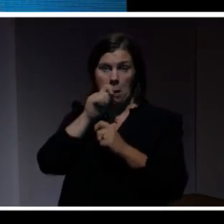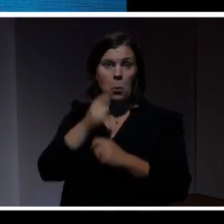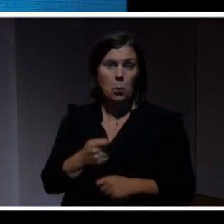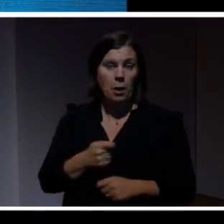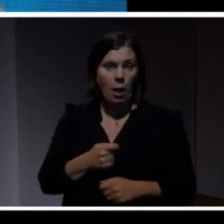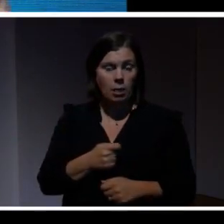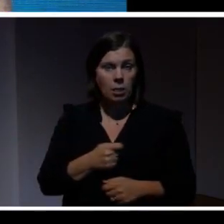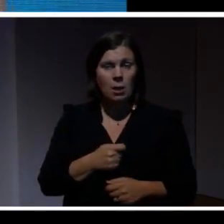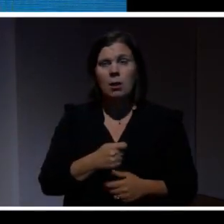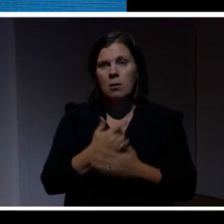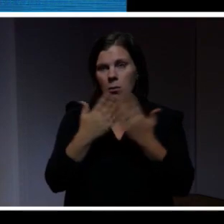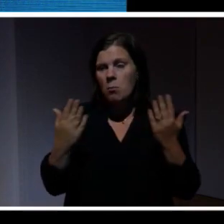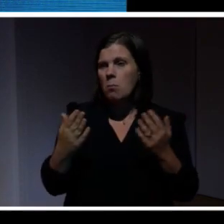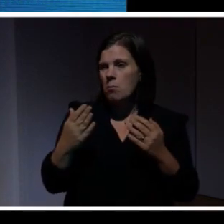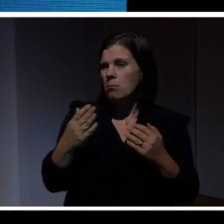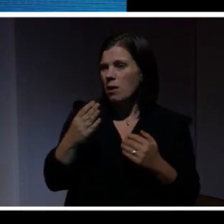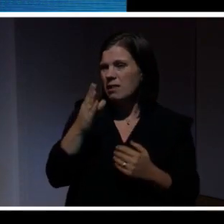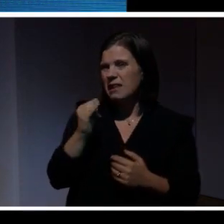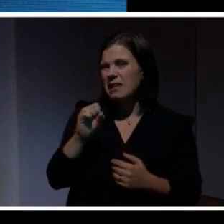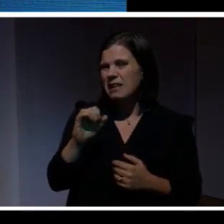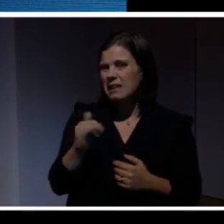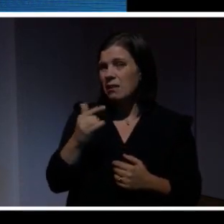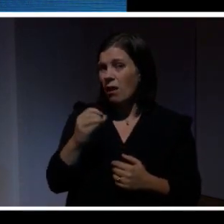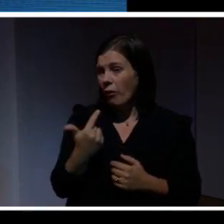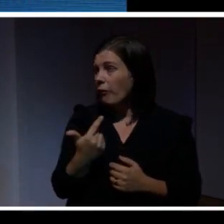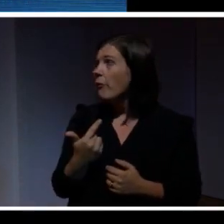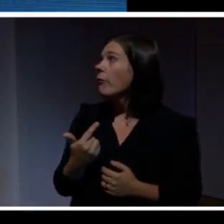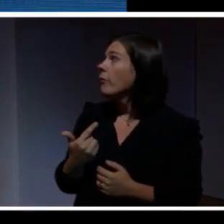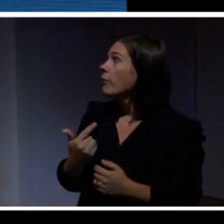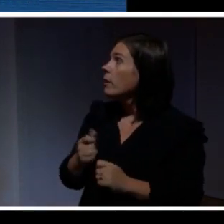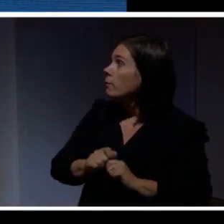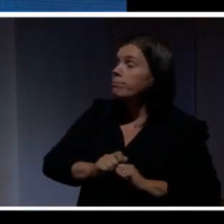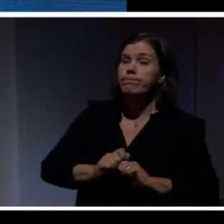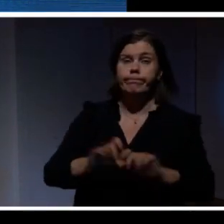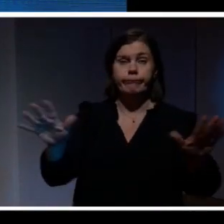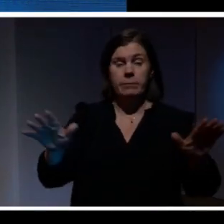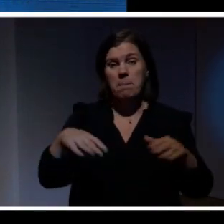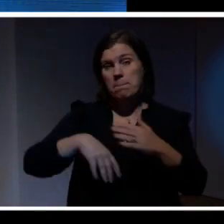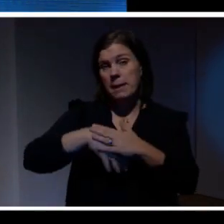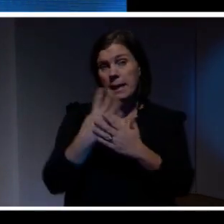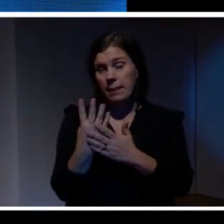Alla känner en digitant, verkar det som. Det här fick ett enormt genomslag i media.